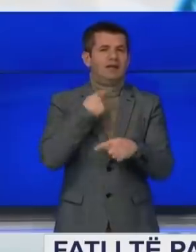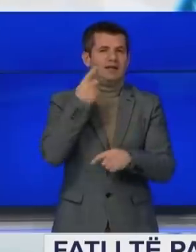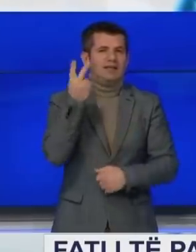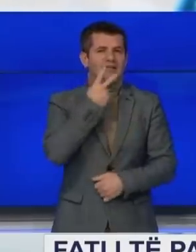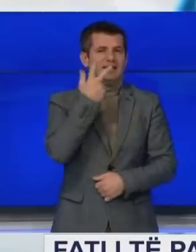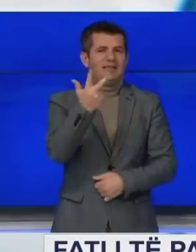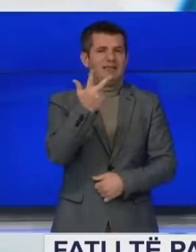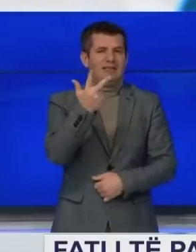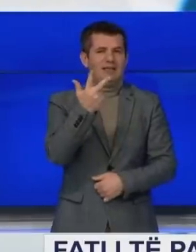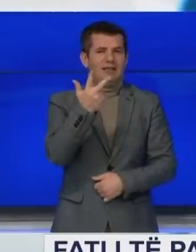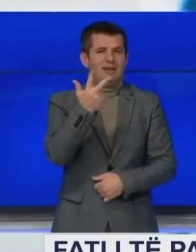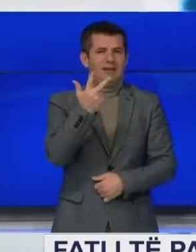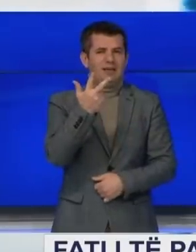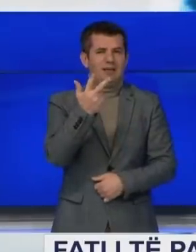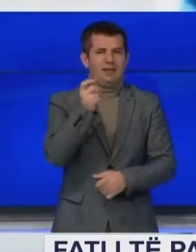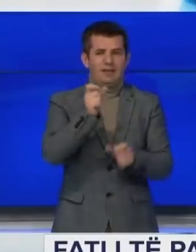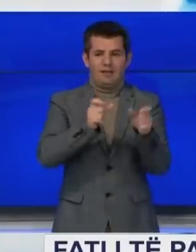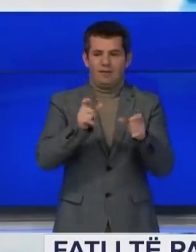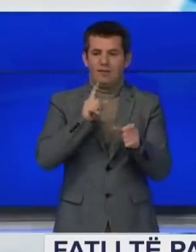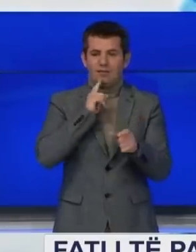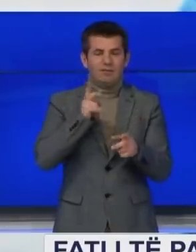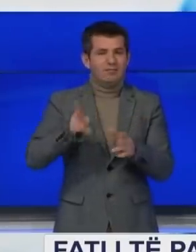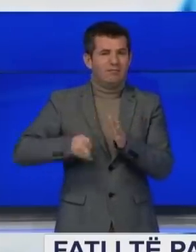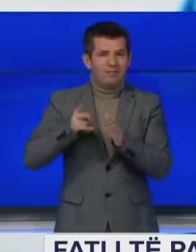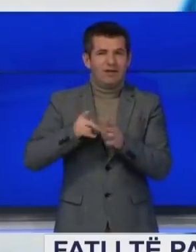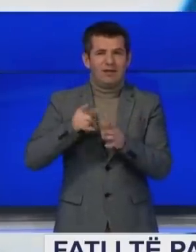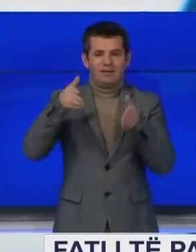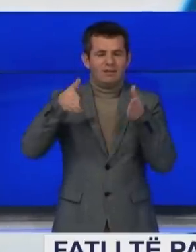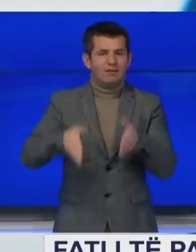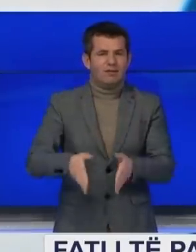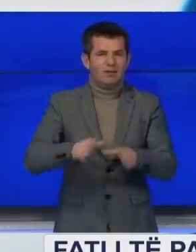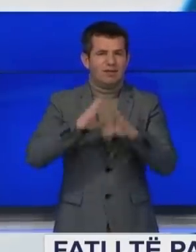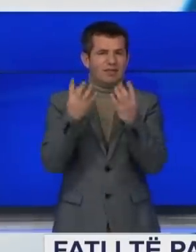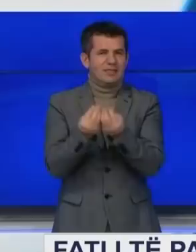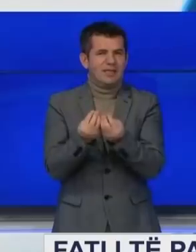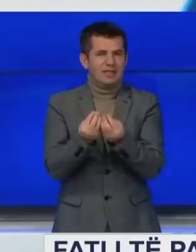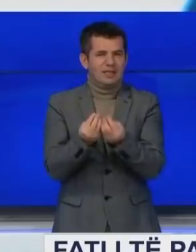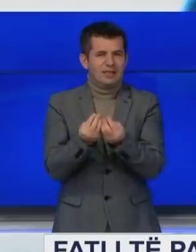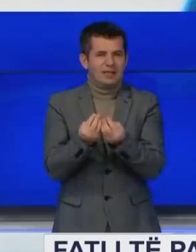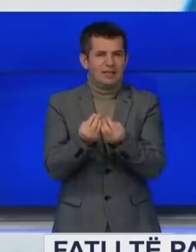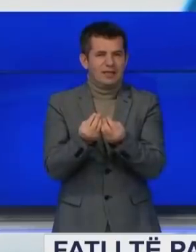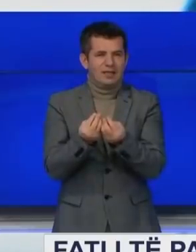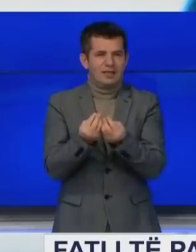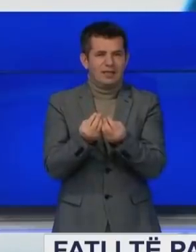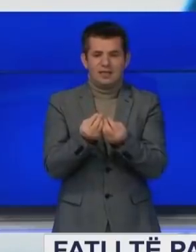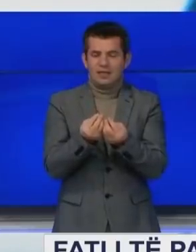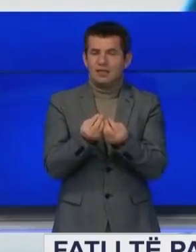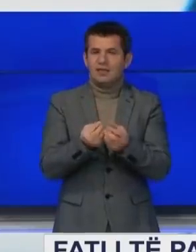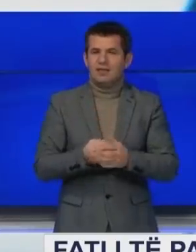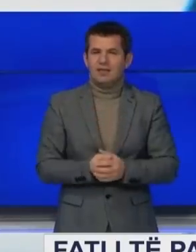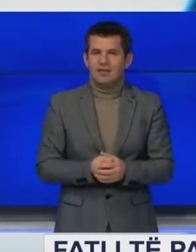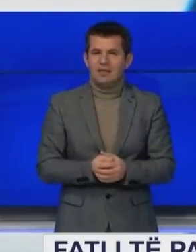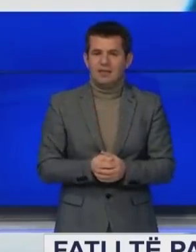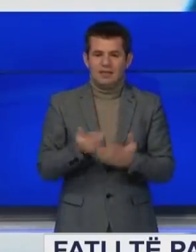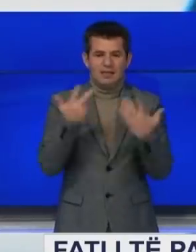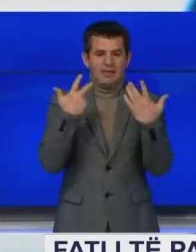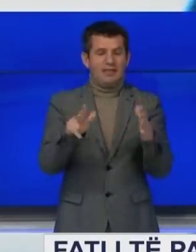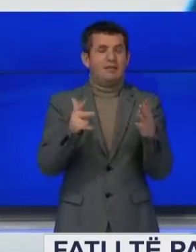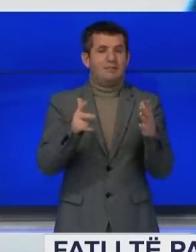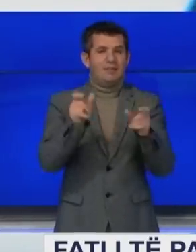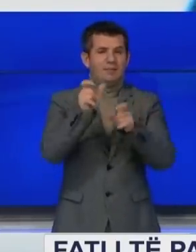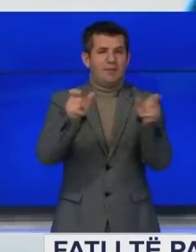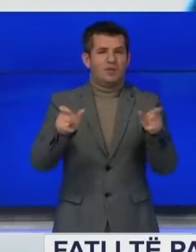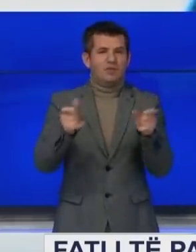e tre vjetën, ne dren e ka vërësën, ka lukë dërë dvogën, i ka një tëtë tënë dhetë intelektualjen atë,